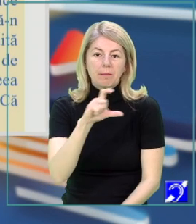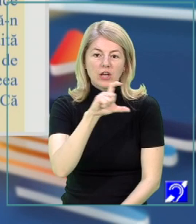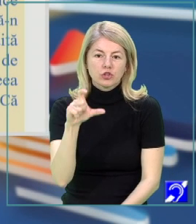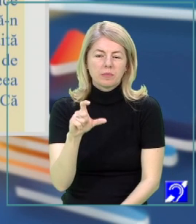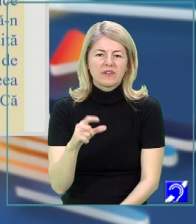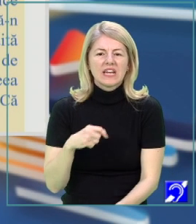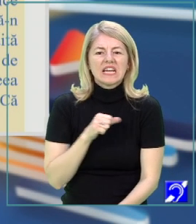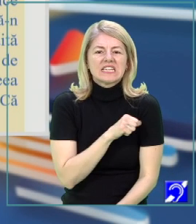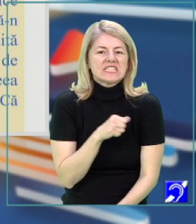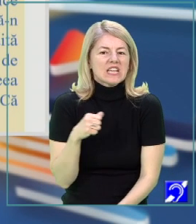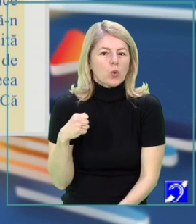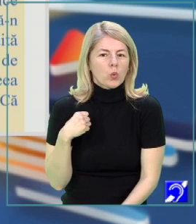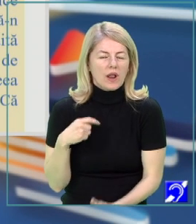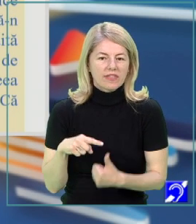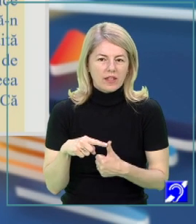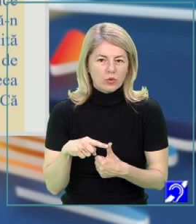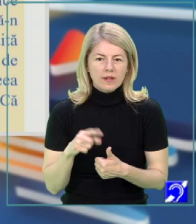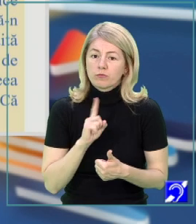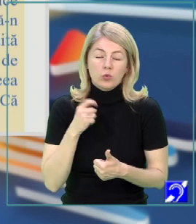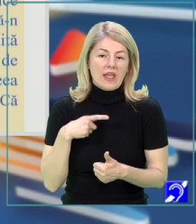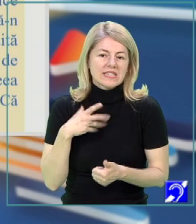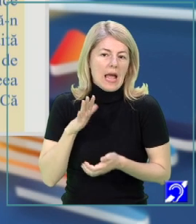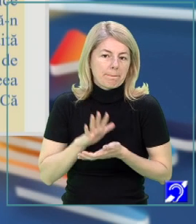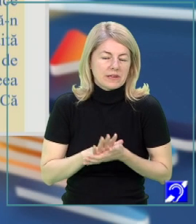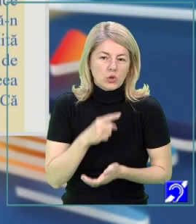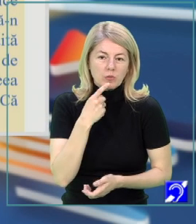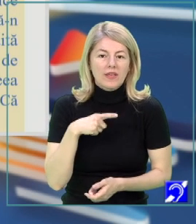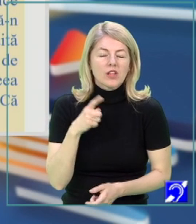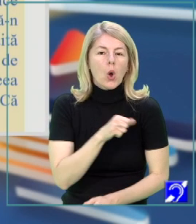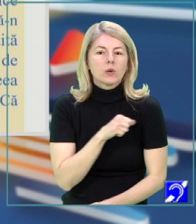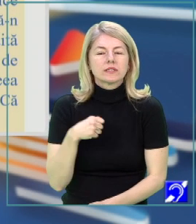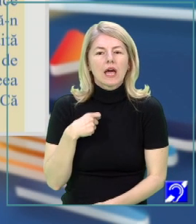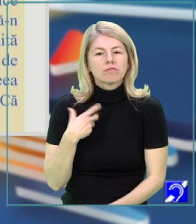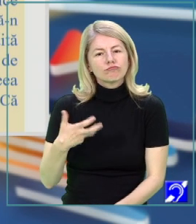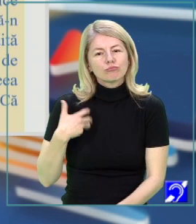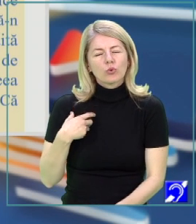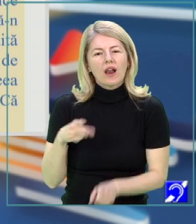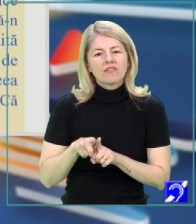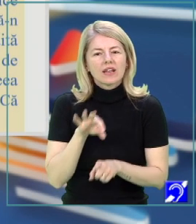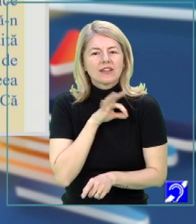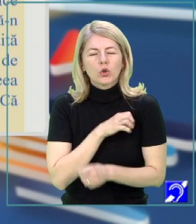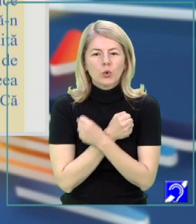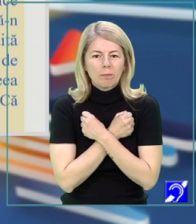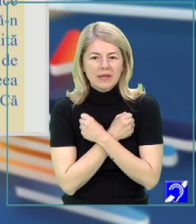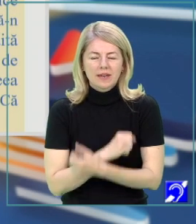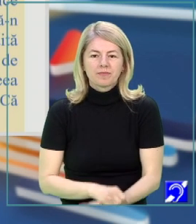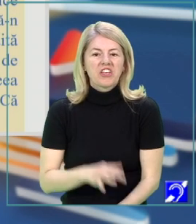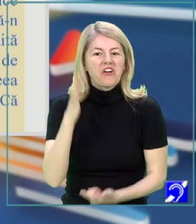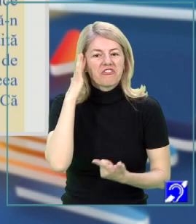solitudinea, care nu este o stare apăsătoare, după cum spuneam, ci este o stare propice manifestării, iubirii,